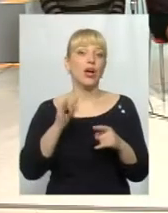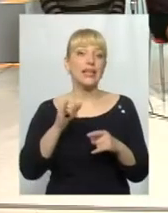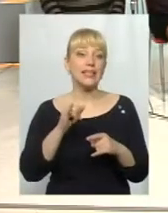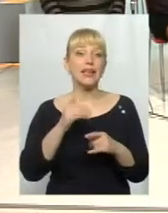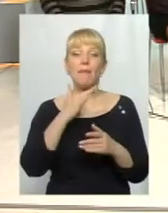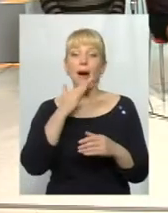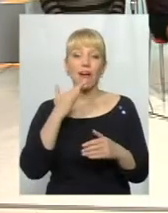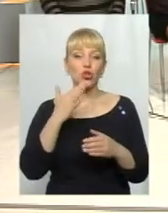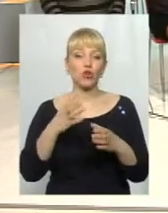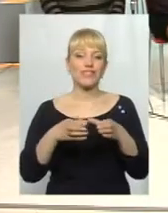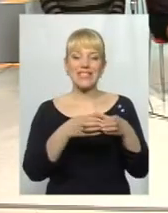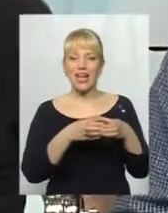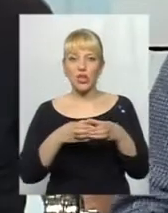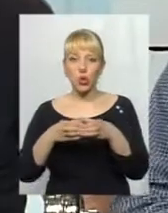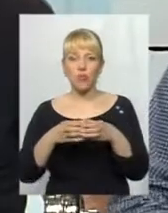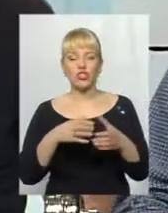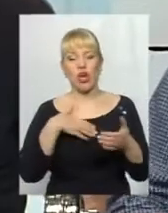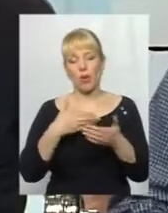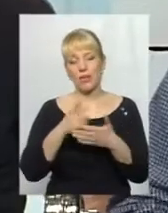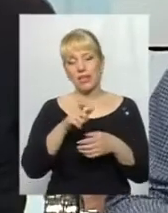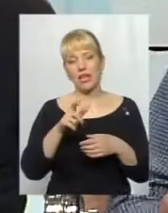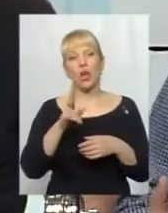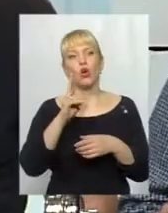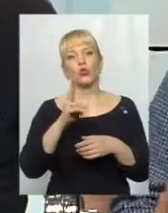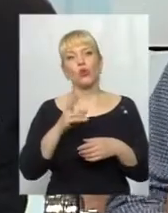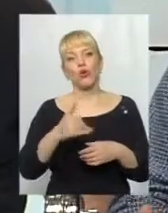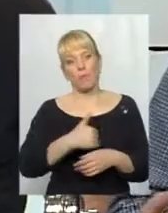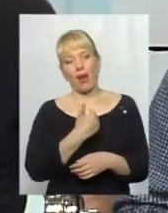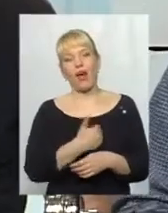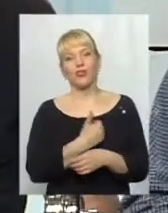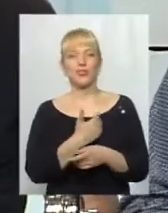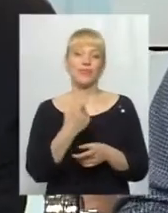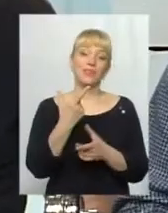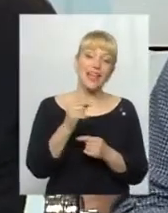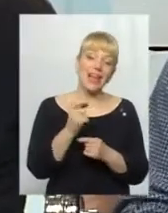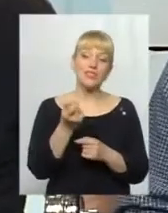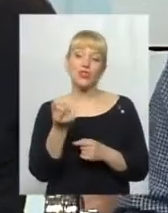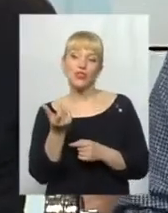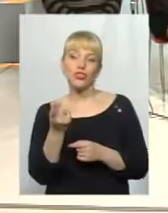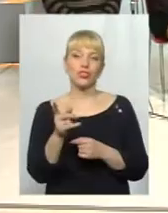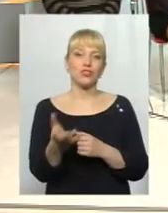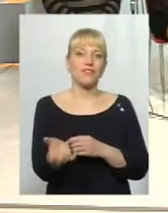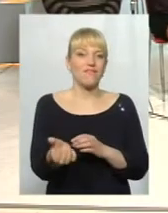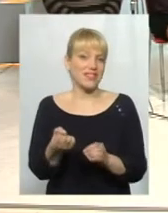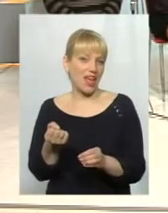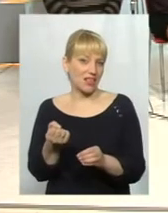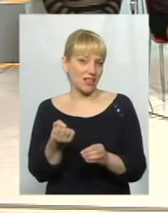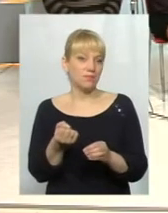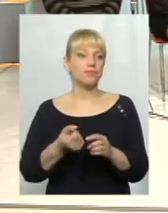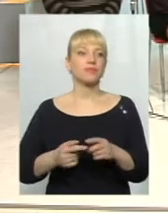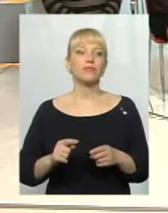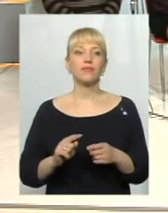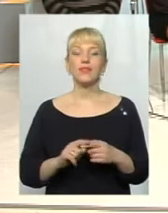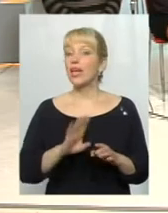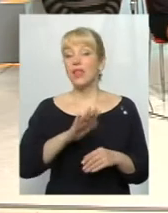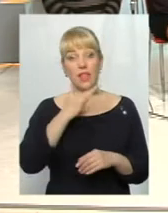середовищі хмельницьких громадських активістів є люди, які прагнуть десь трошки там щось взяти. Не дуже багато, вже не треба так. Вони